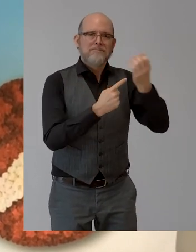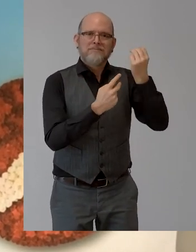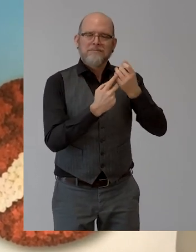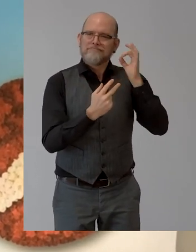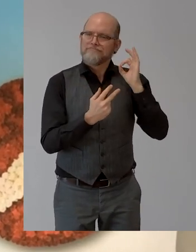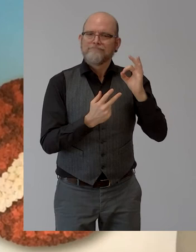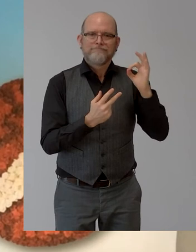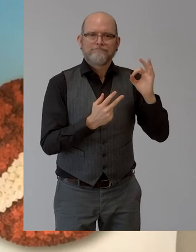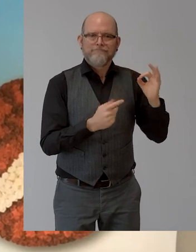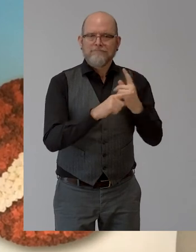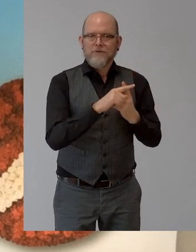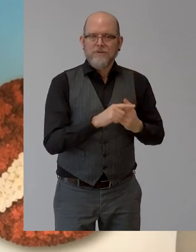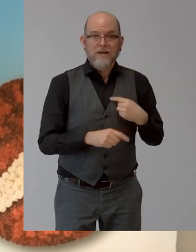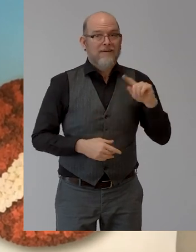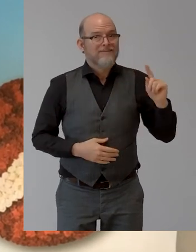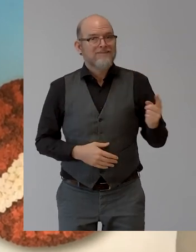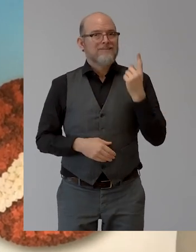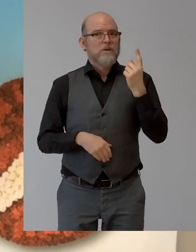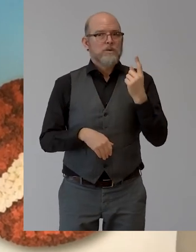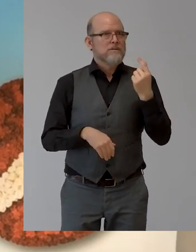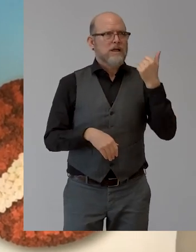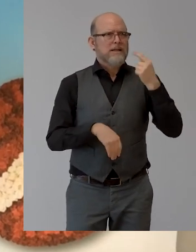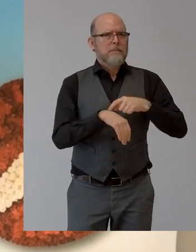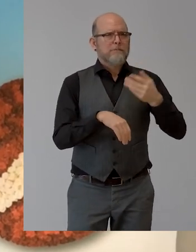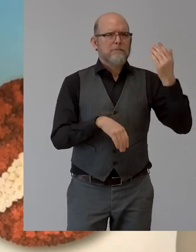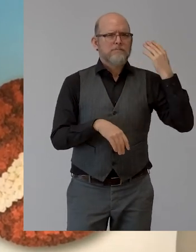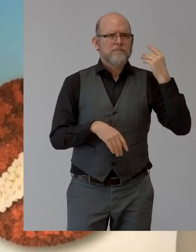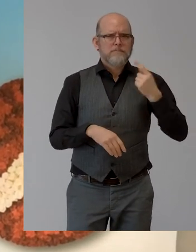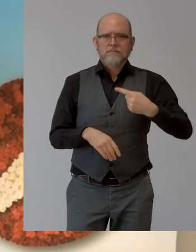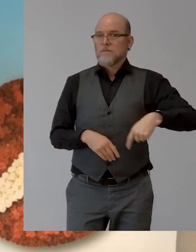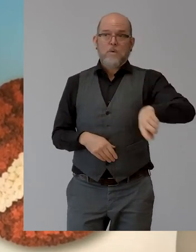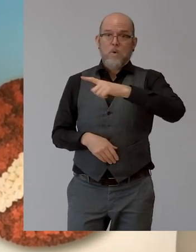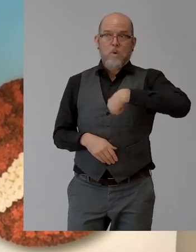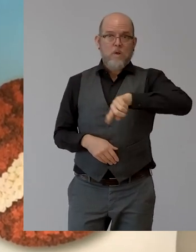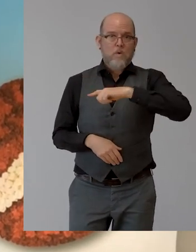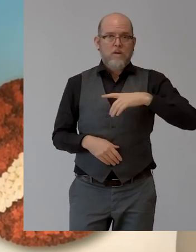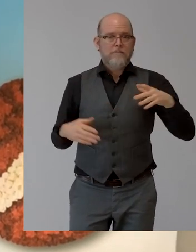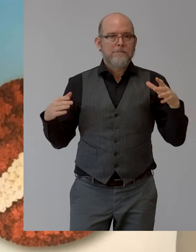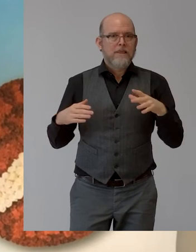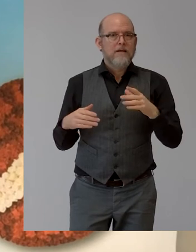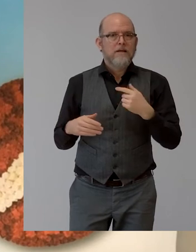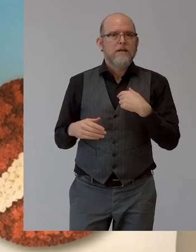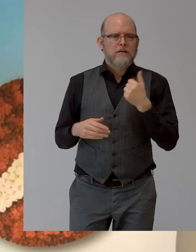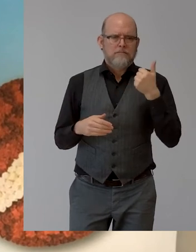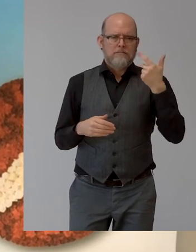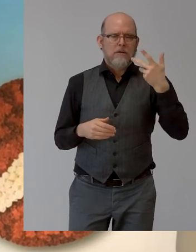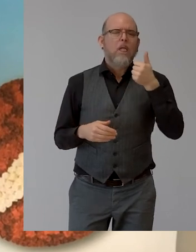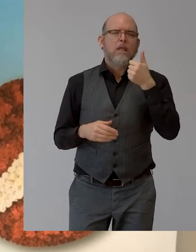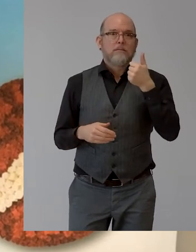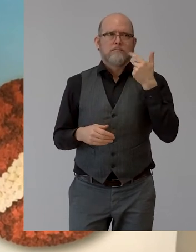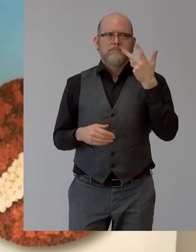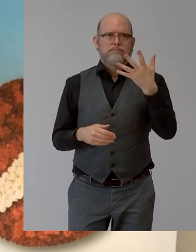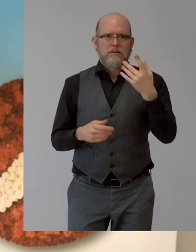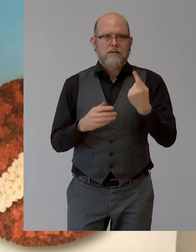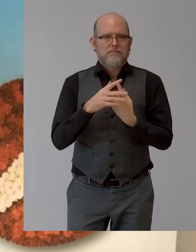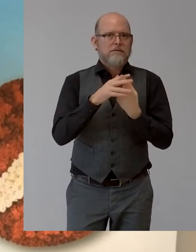experience for all of us, and we have done it more than once, is also really experience